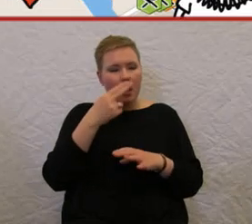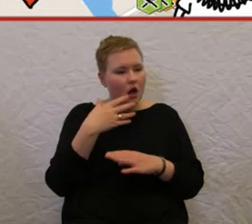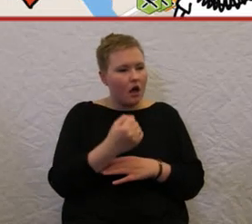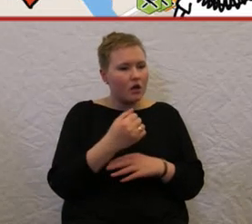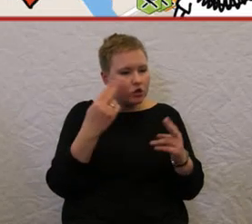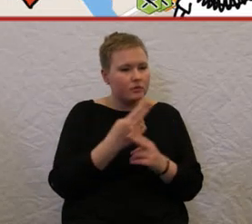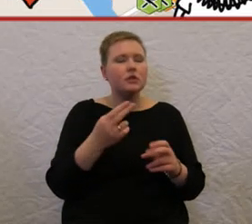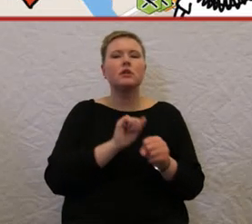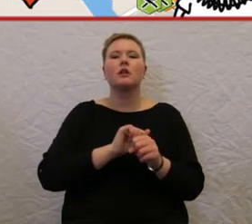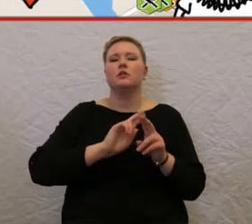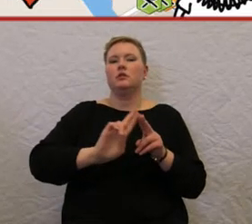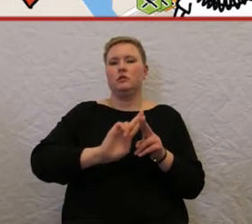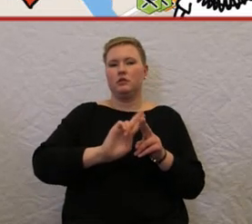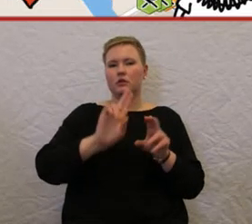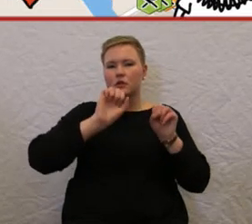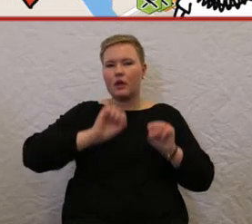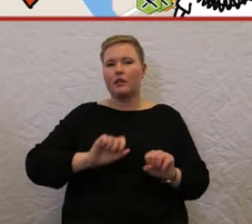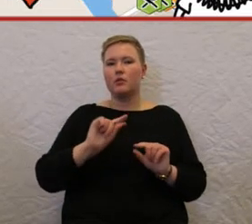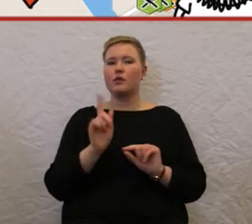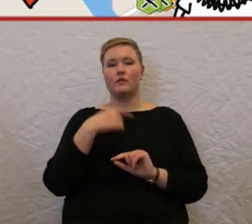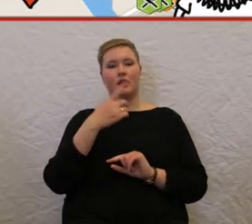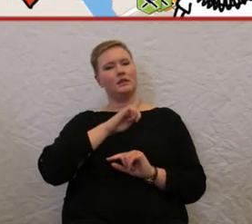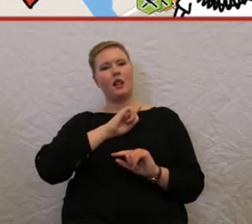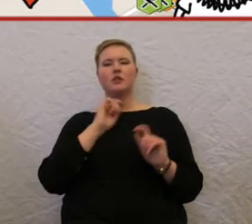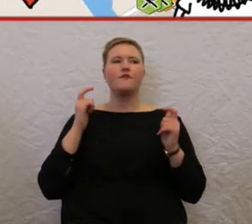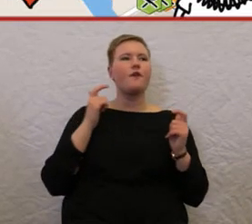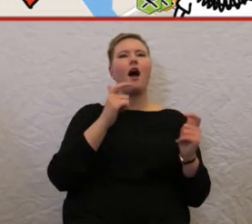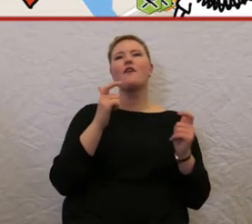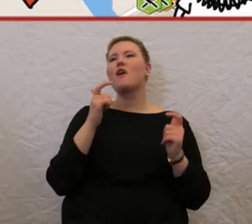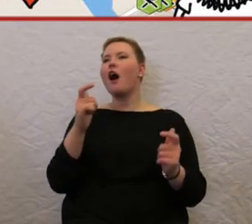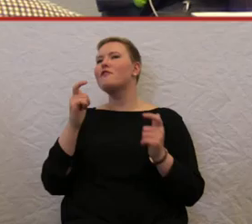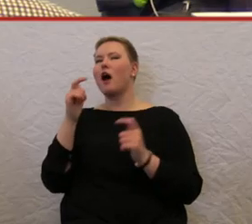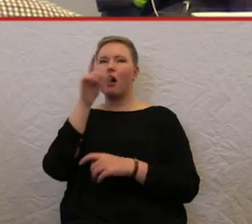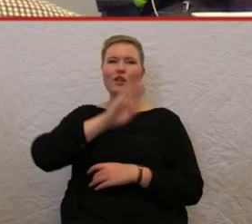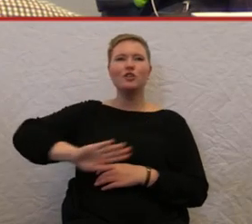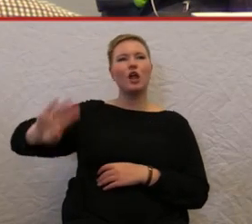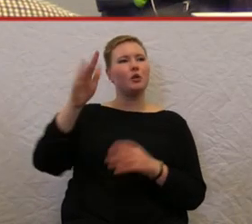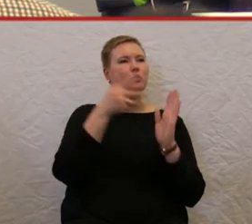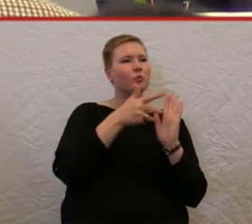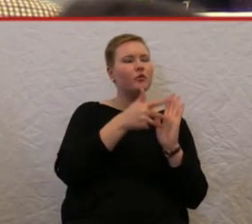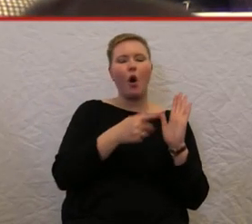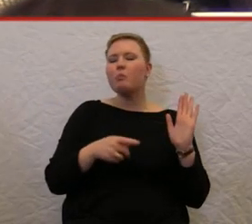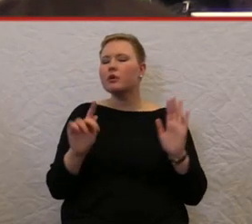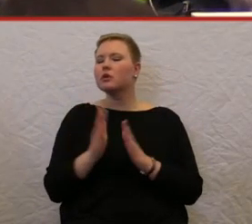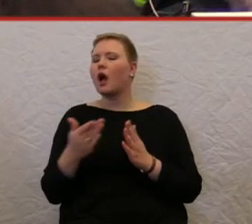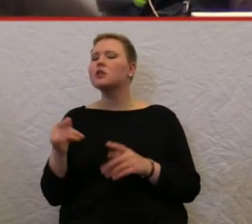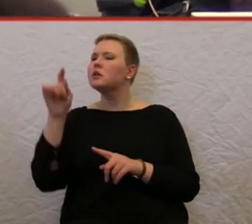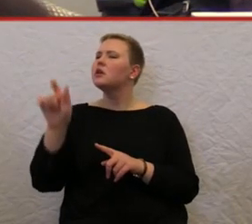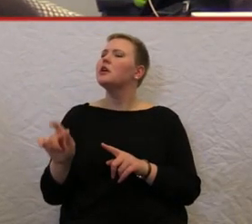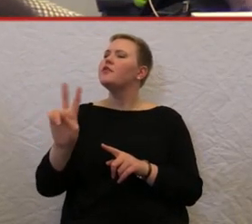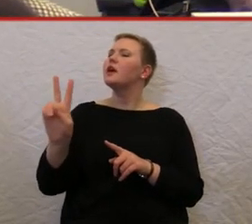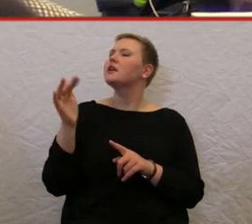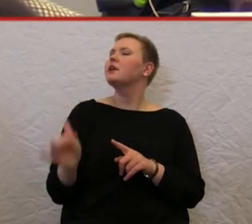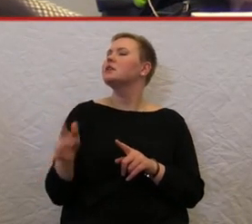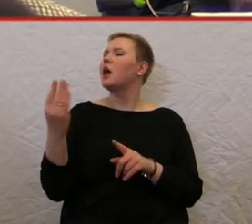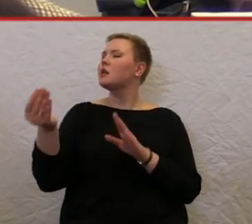dann kann ich das korrigieren. Das heißt, wir selber fahren nicht durchs Land und prüfen das, was die Leute da eingetragen haben. Das macht bei Wikipedia